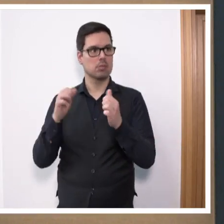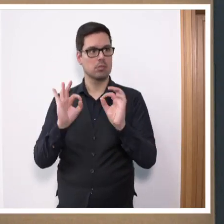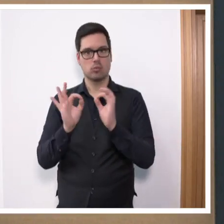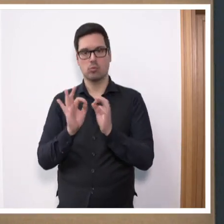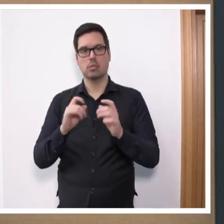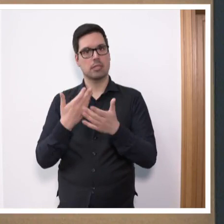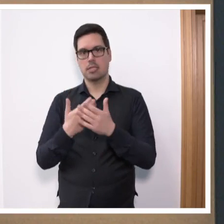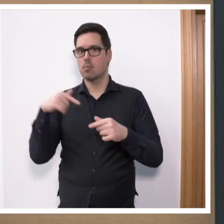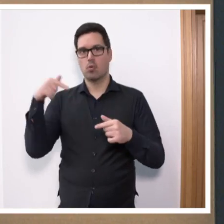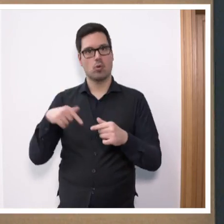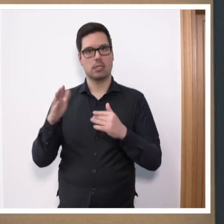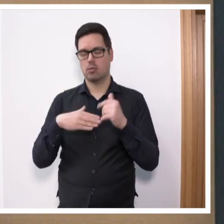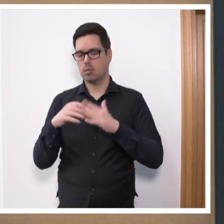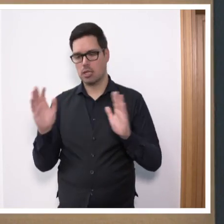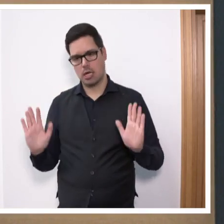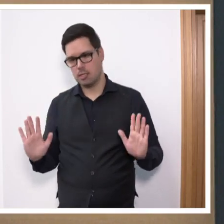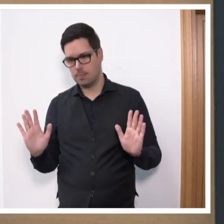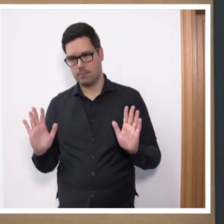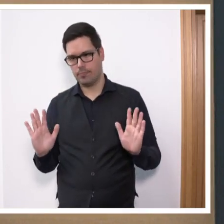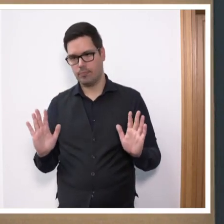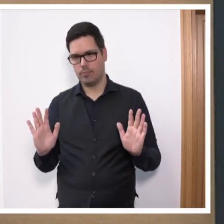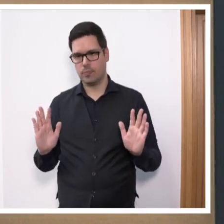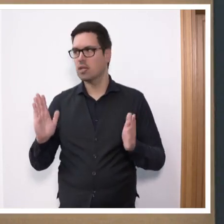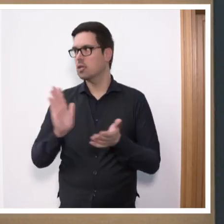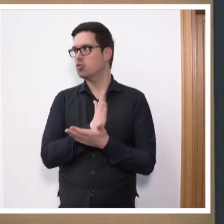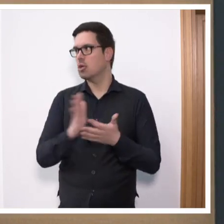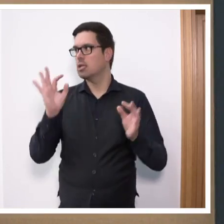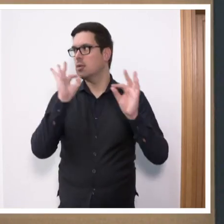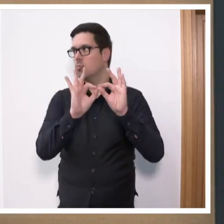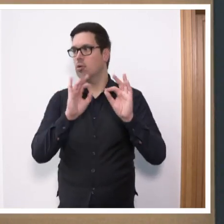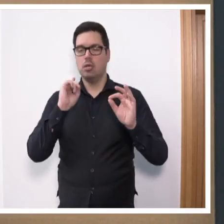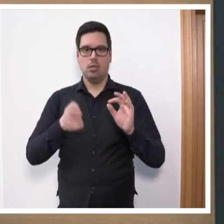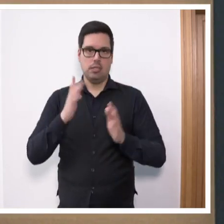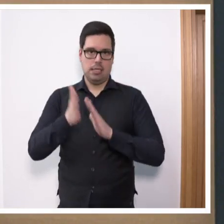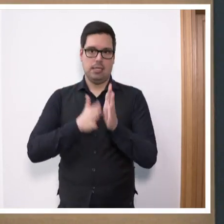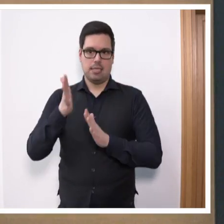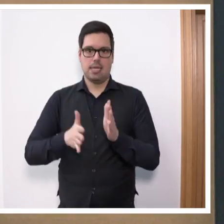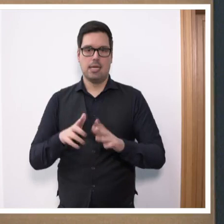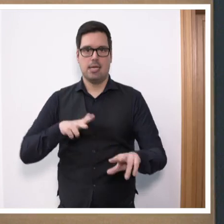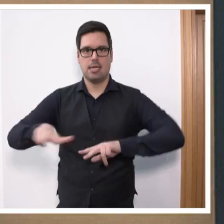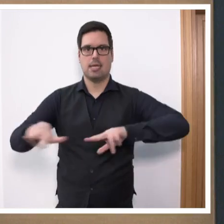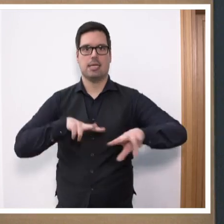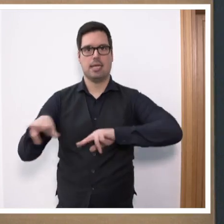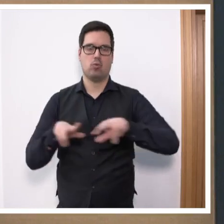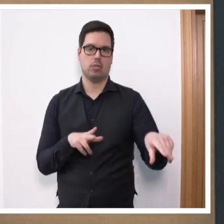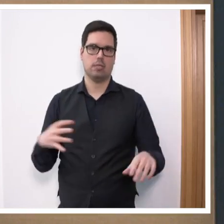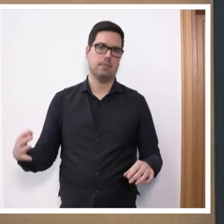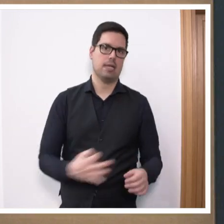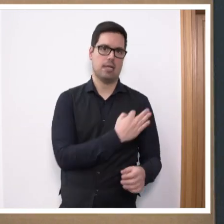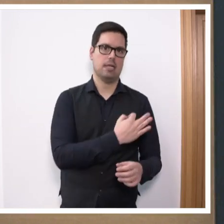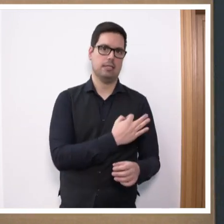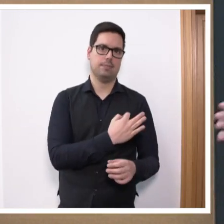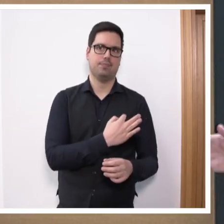werden wir uns heute enthalten. Und ein entscheidender Punkt, den wir auch ansprechen müssen. Die Regierung im Saarland ist zwar